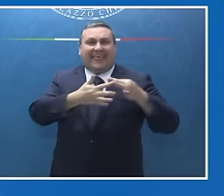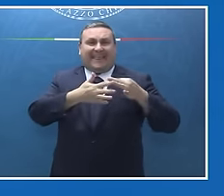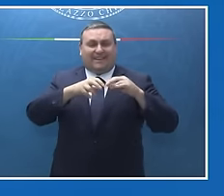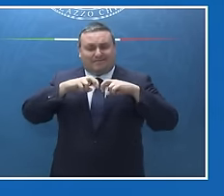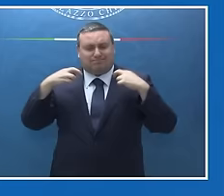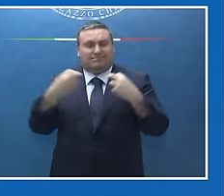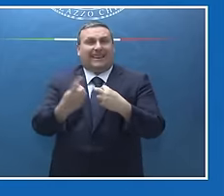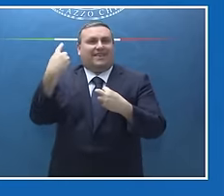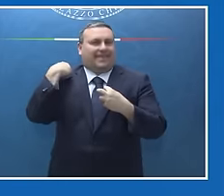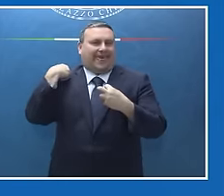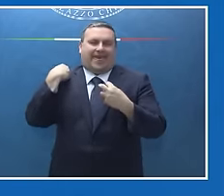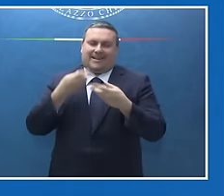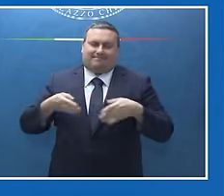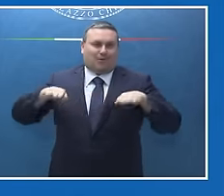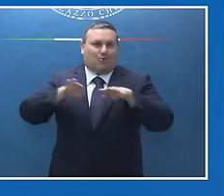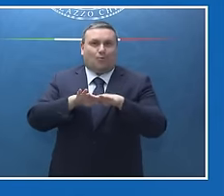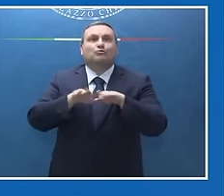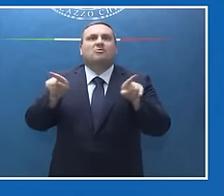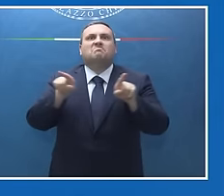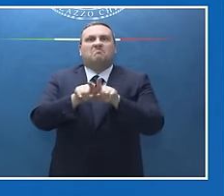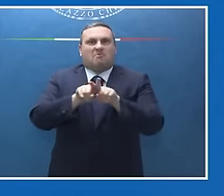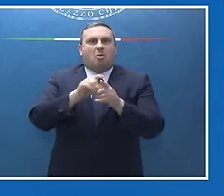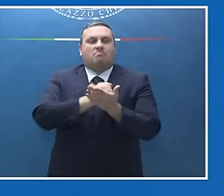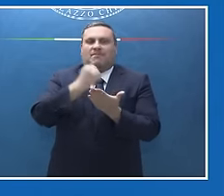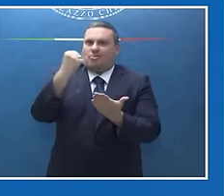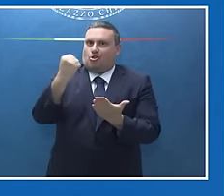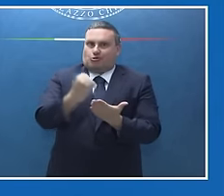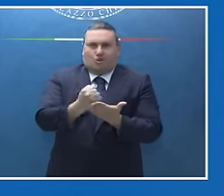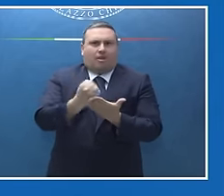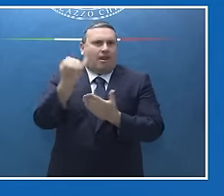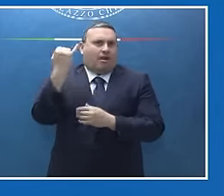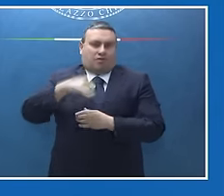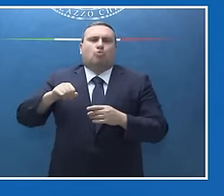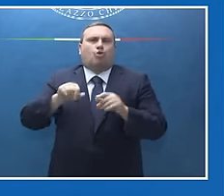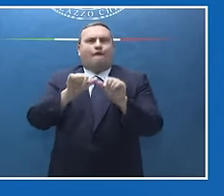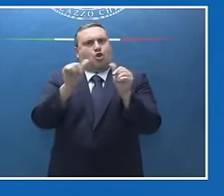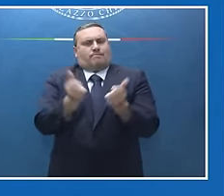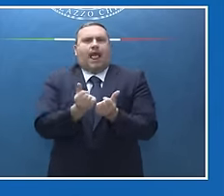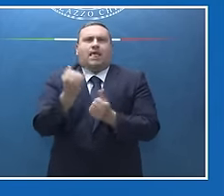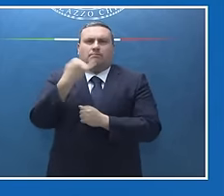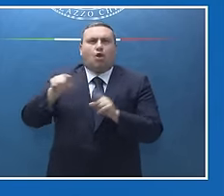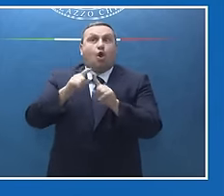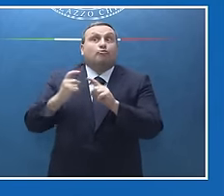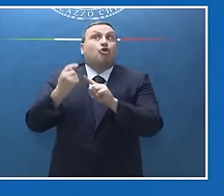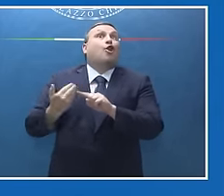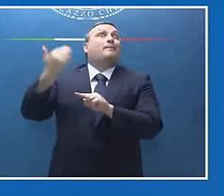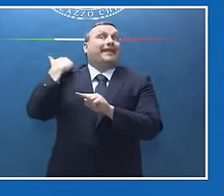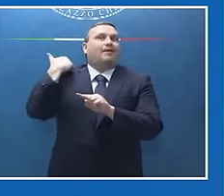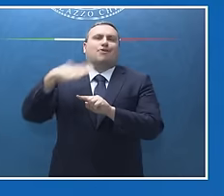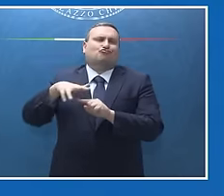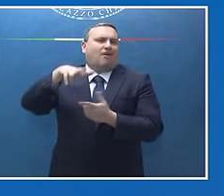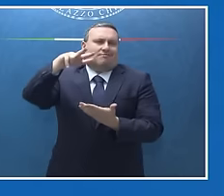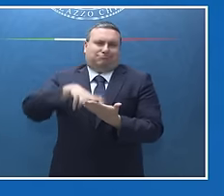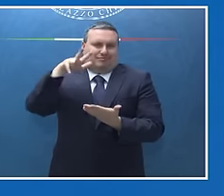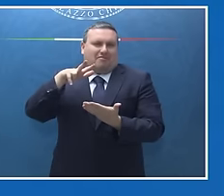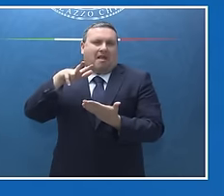sapete con l'adozione formale di una dichiarazione finale che era già stata definita il giorno prima. Mi